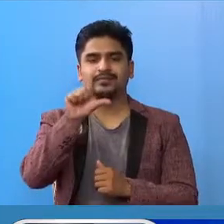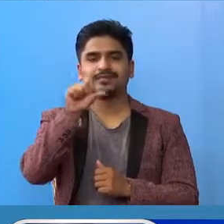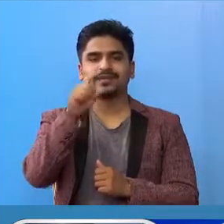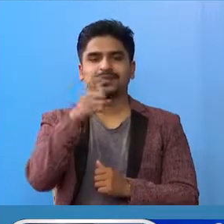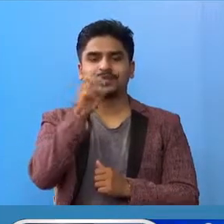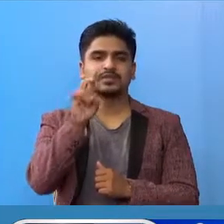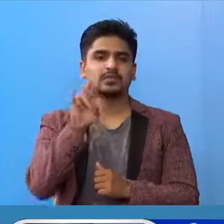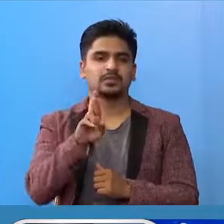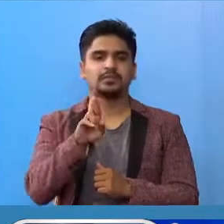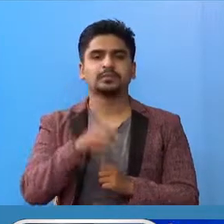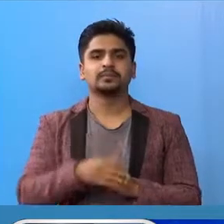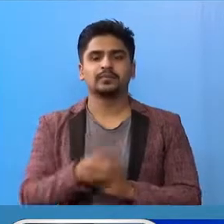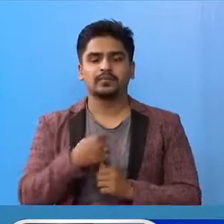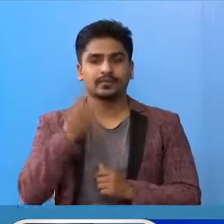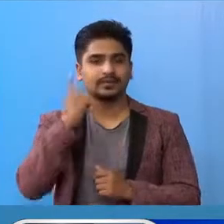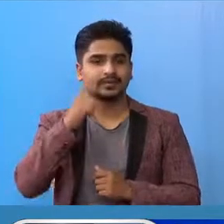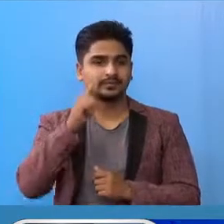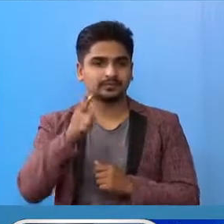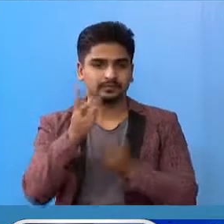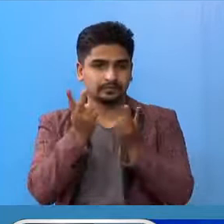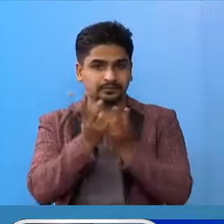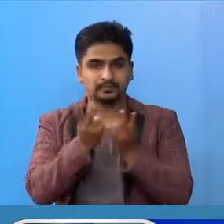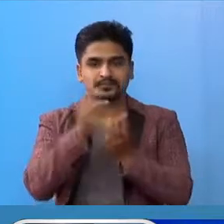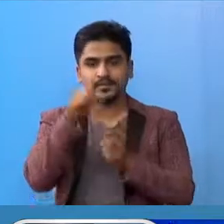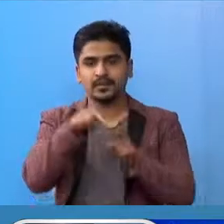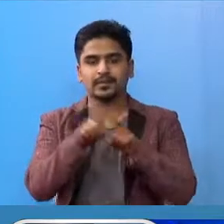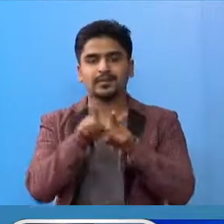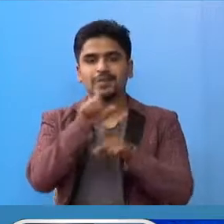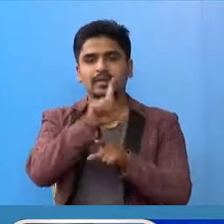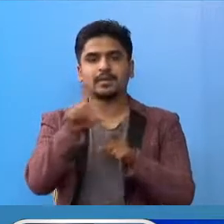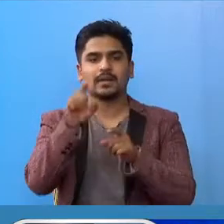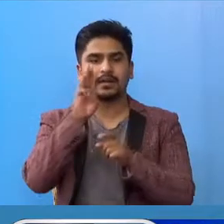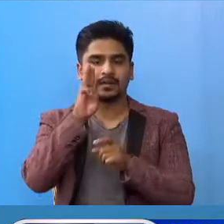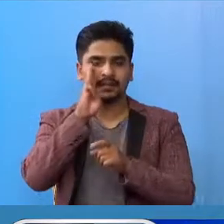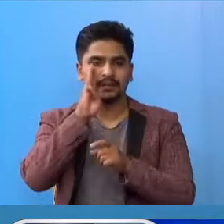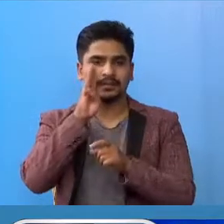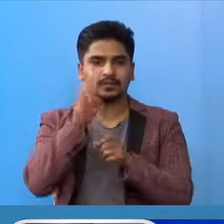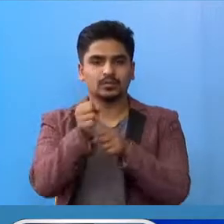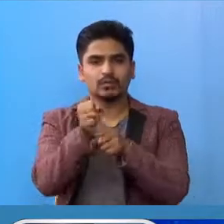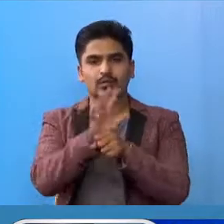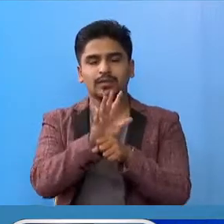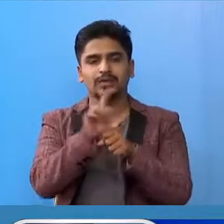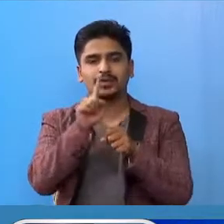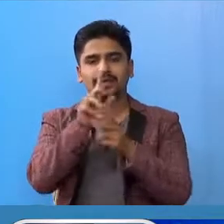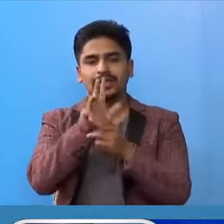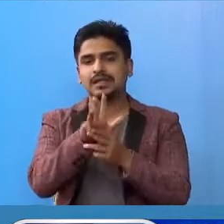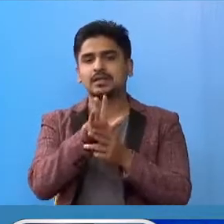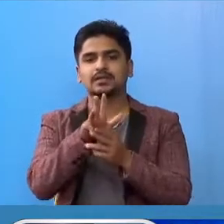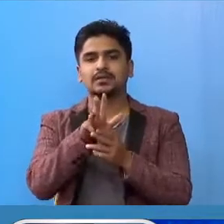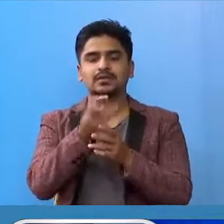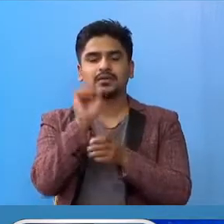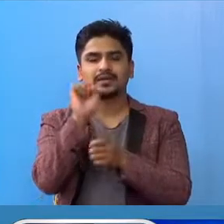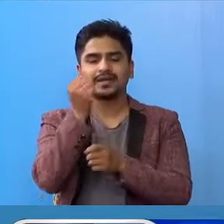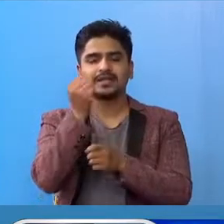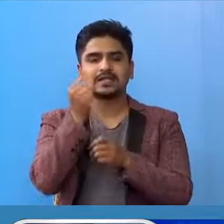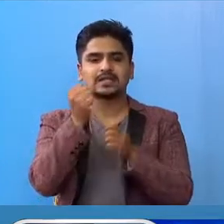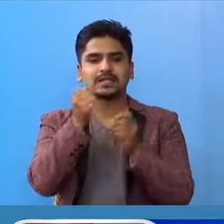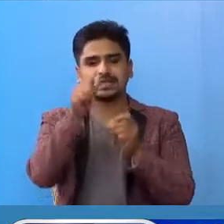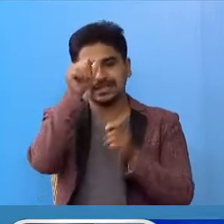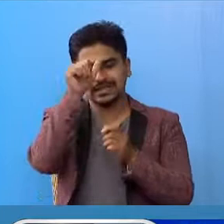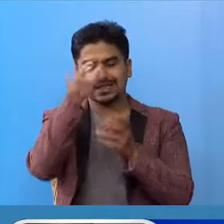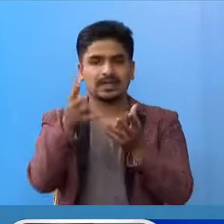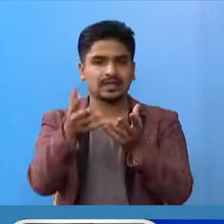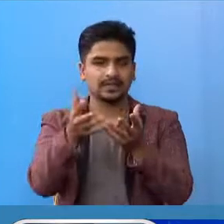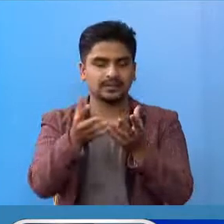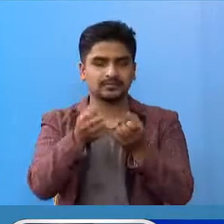शुरुगवतम। हमी हरेक दिन जस्ते ही आज पनी नेपाल मां COVID-19 को राष्टिय अध्यवदिक